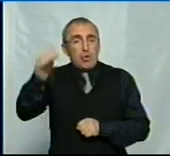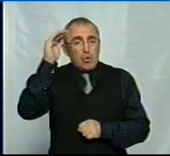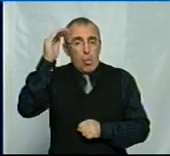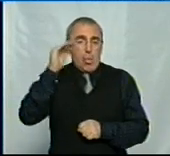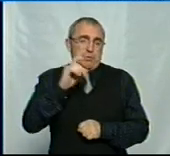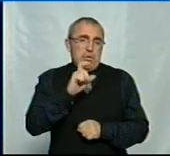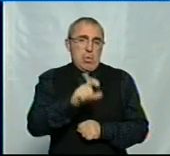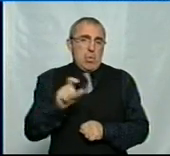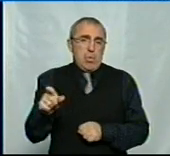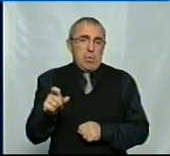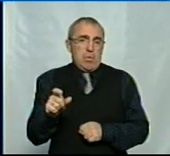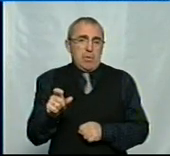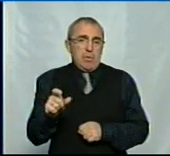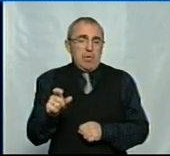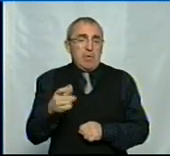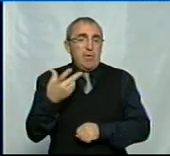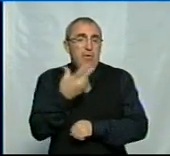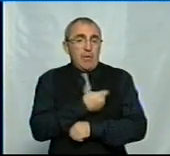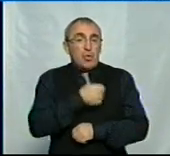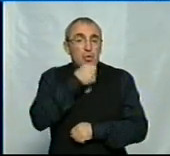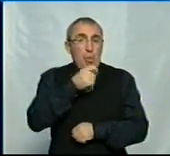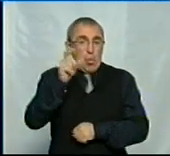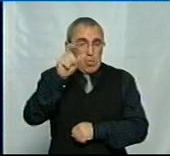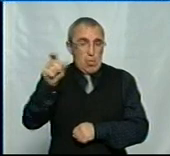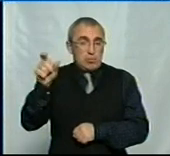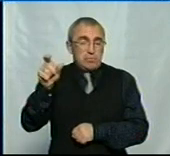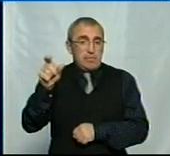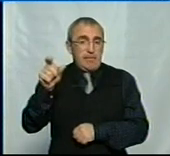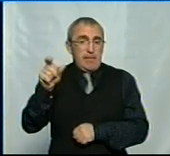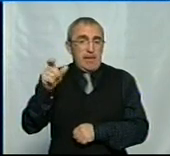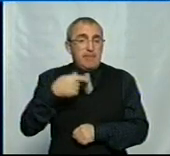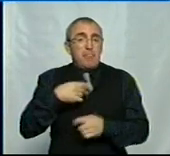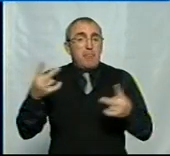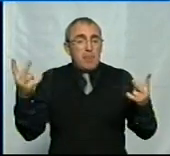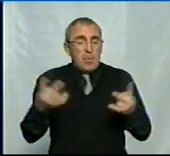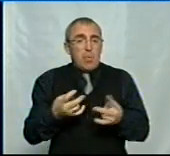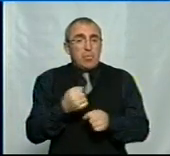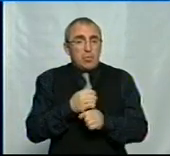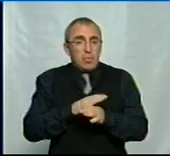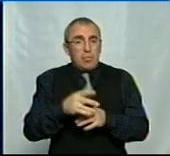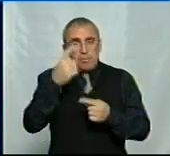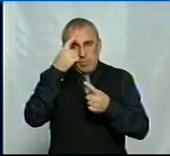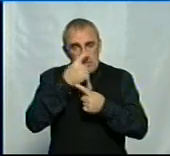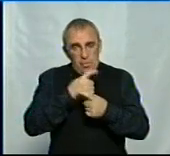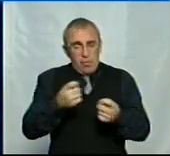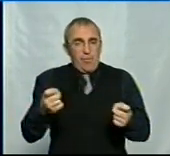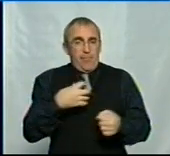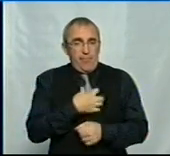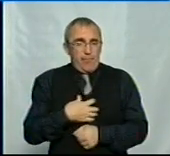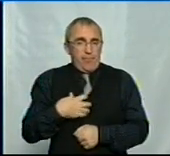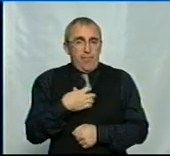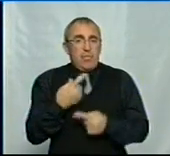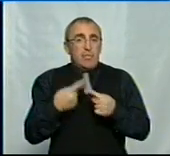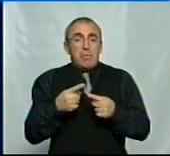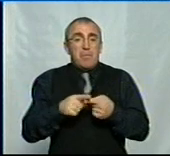людей. Тому саме на вакцинації дорослих людей, ну, і нам потрібно зробити наголосі з вами. Що я хочу сказати з